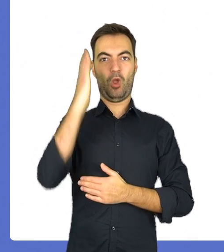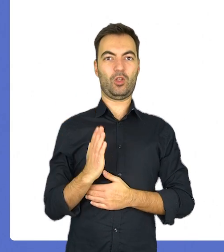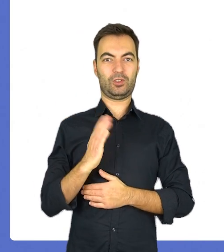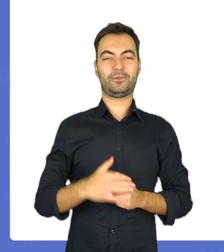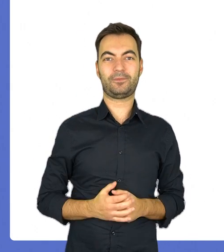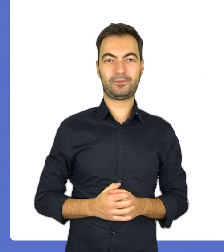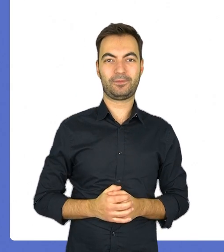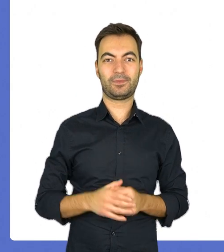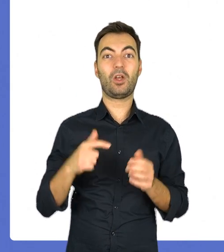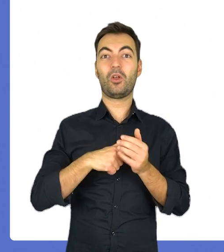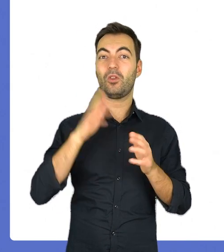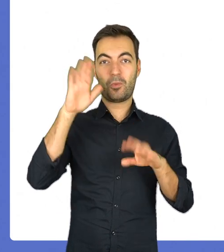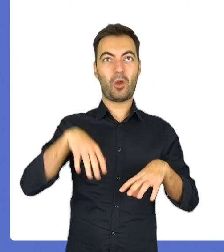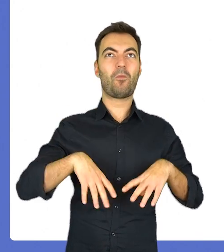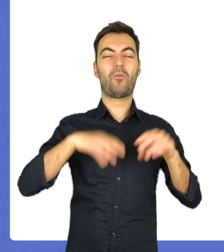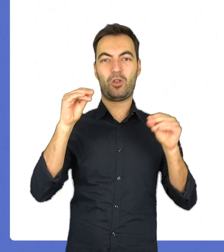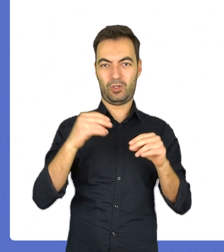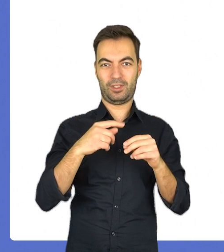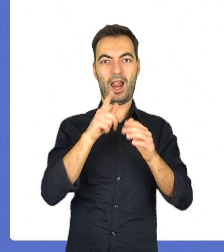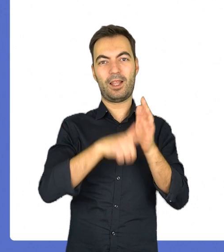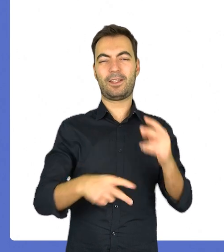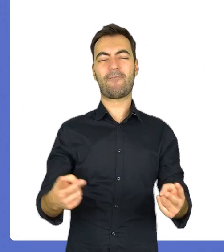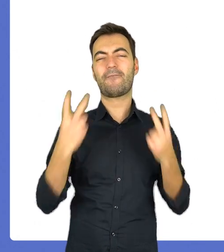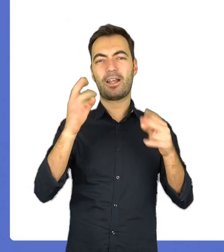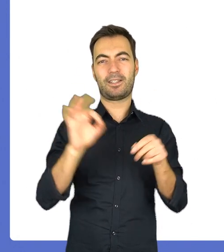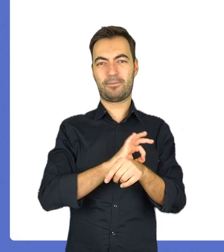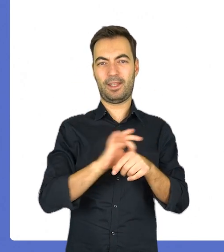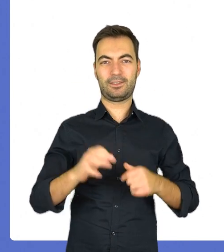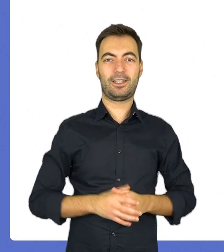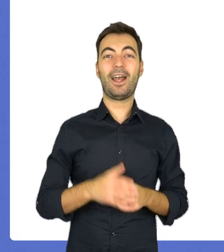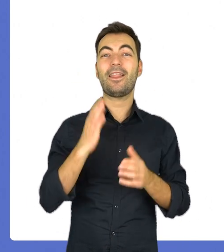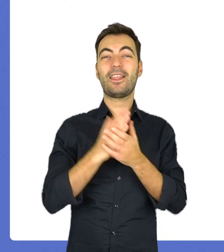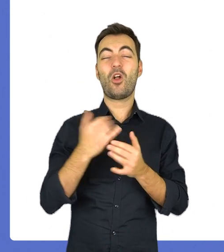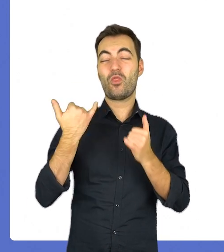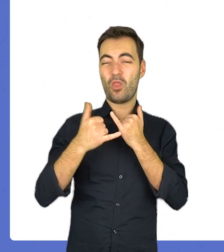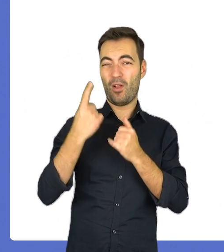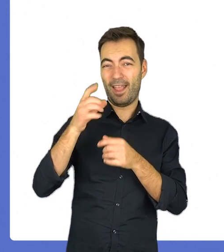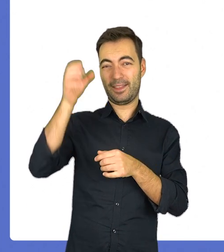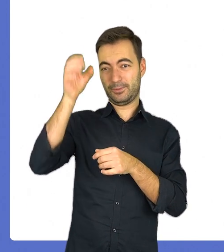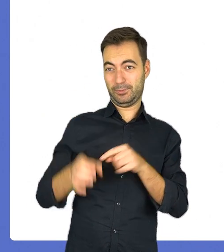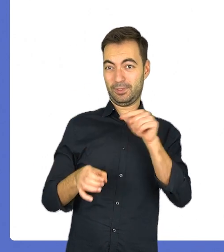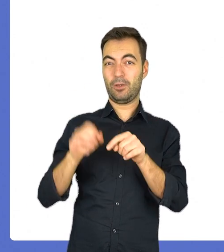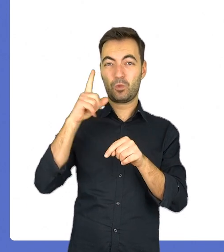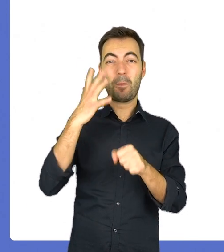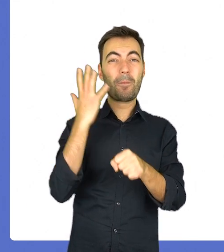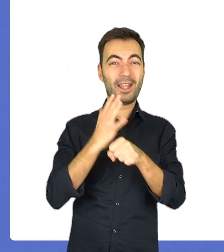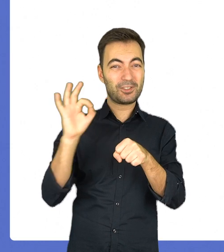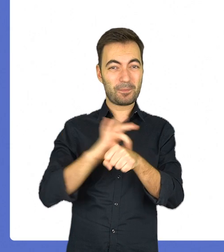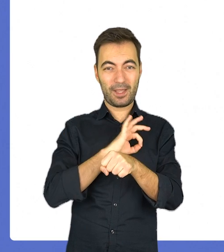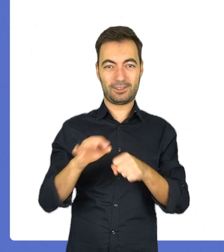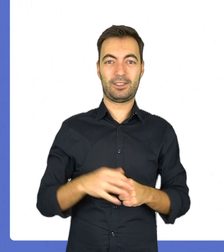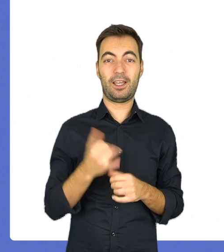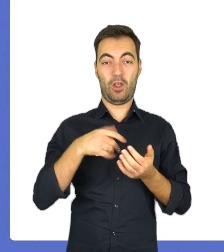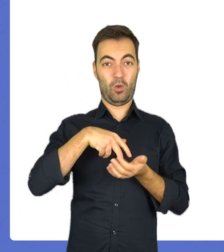stoimy. A to dopiero początek wyliczania ważnych mięśni. W samej tylko nodze jest ich pięćdziesiąt.